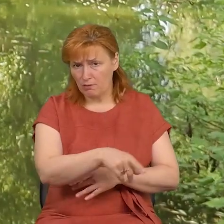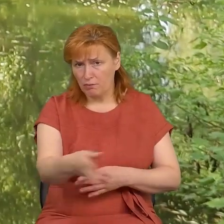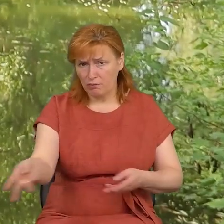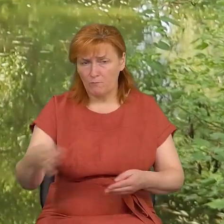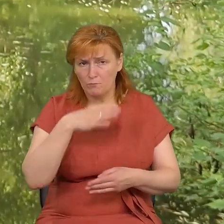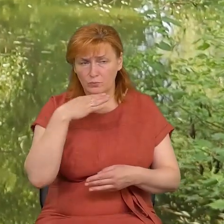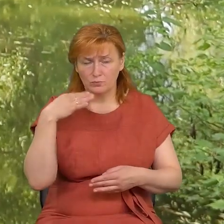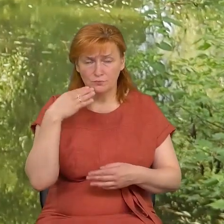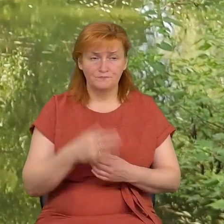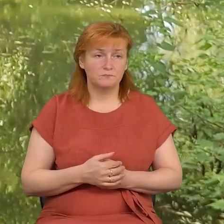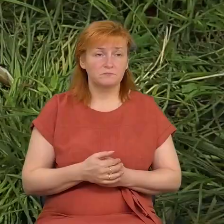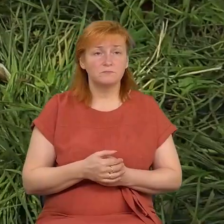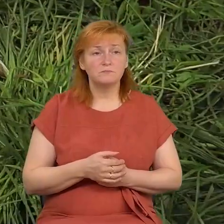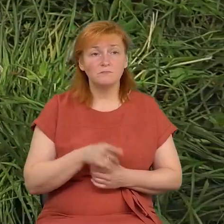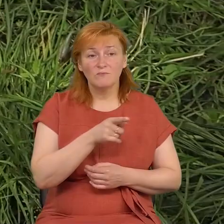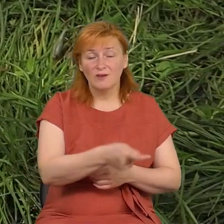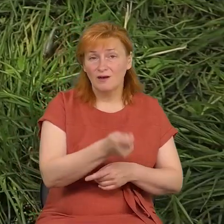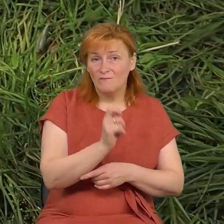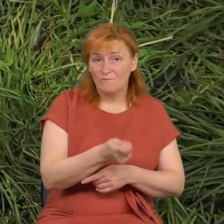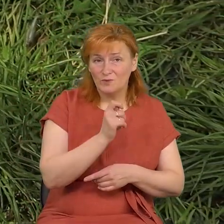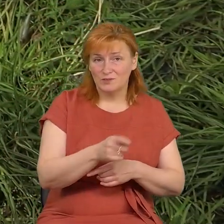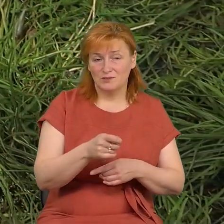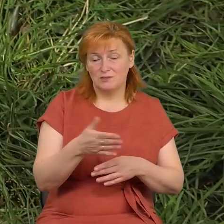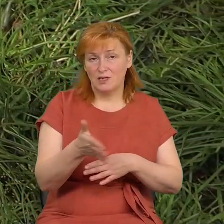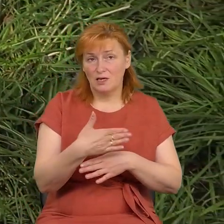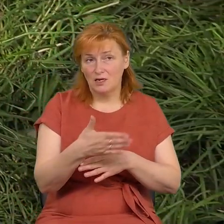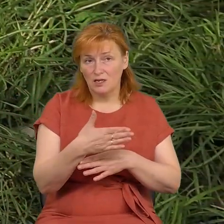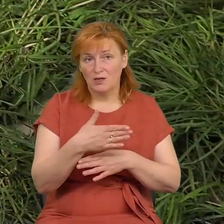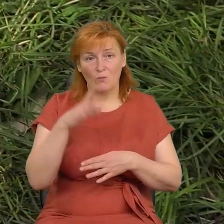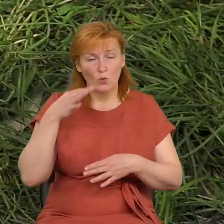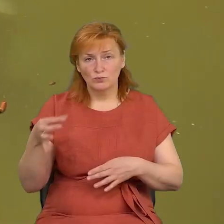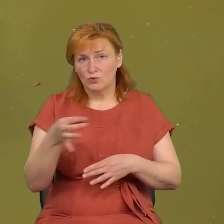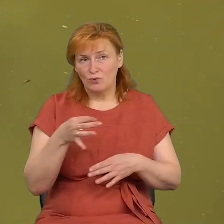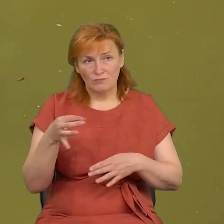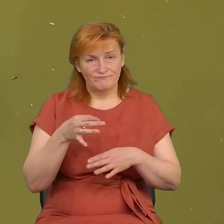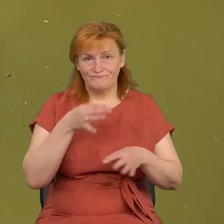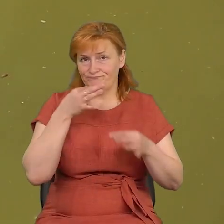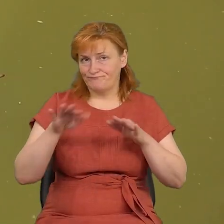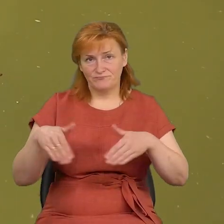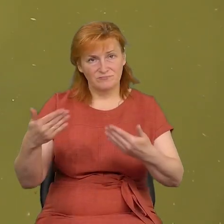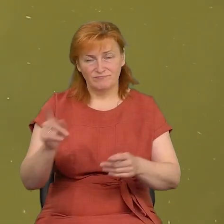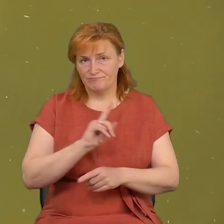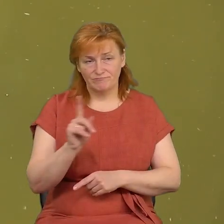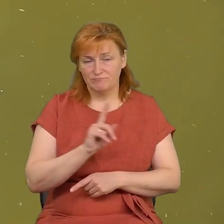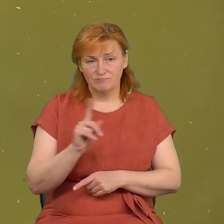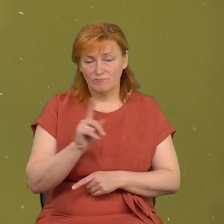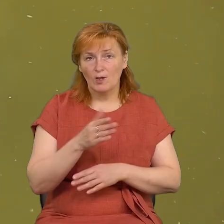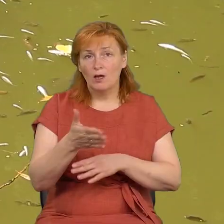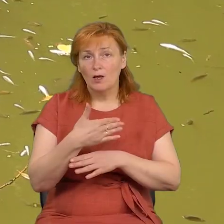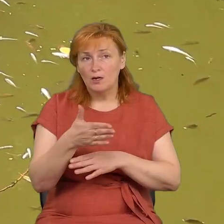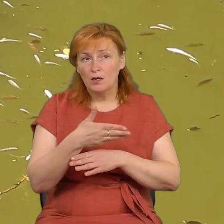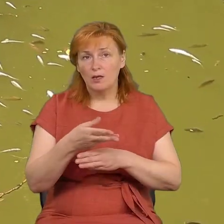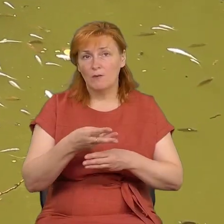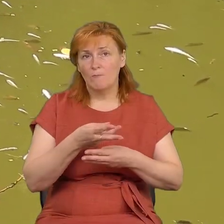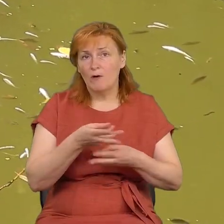Карпенко їсти рибу, виловлену у стрижні і заплавних озерах, не рекомендує. Припускає, риба почала масово гинути